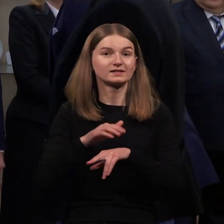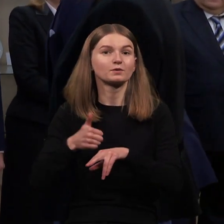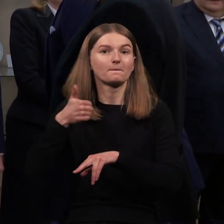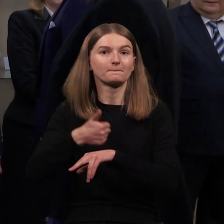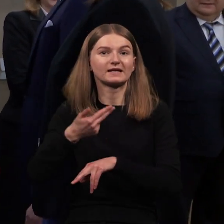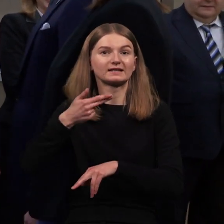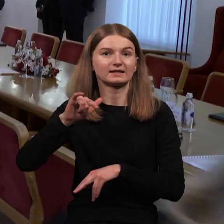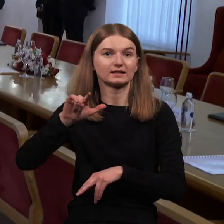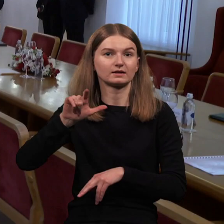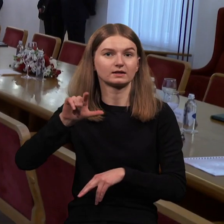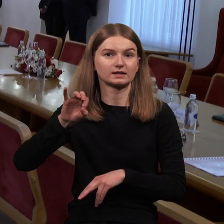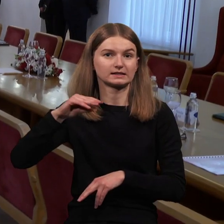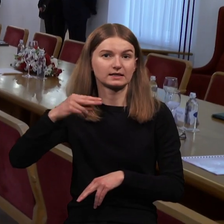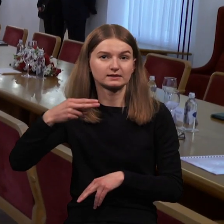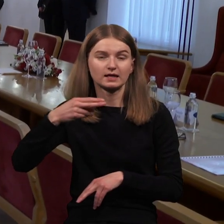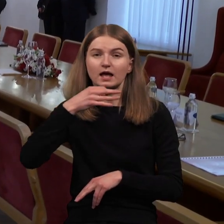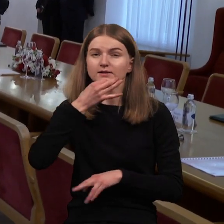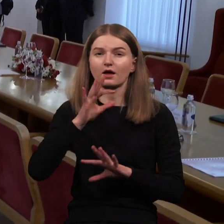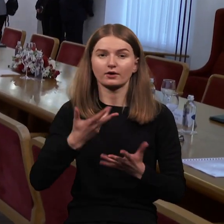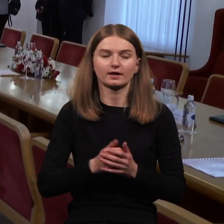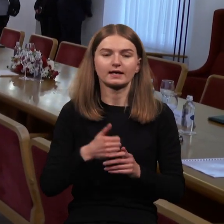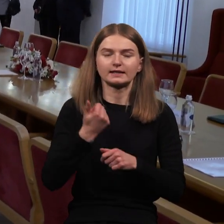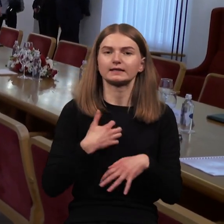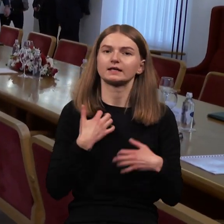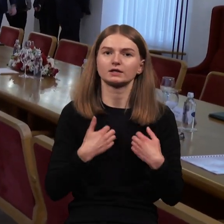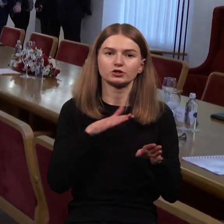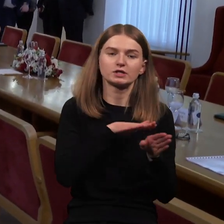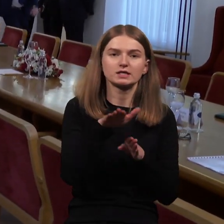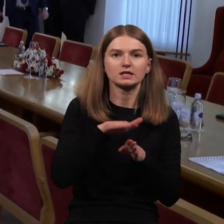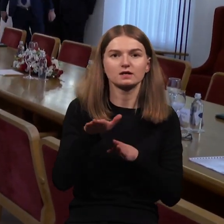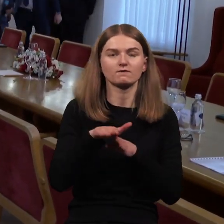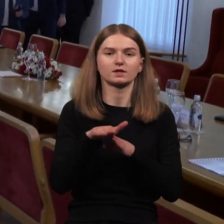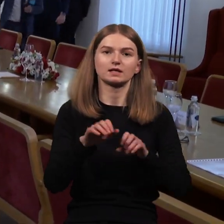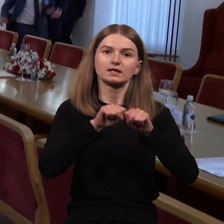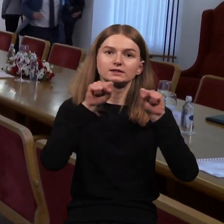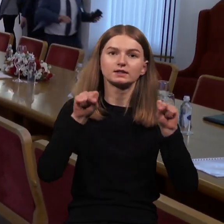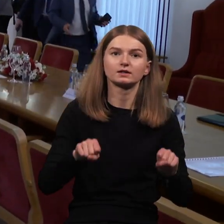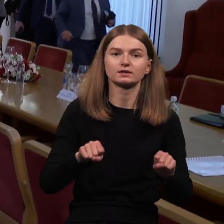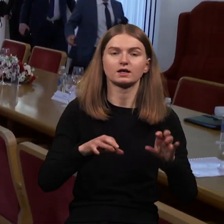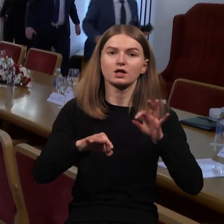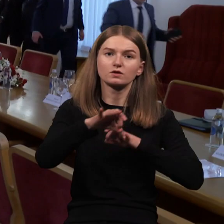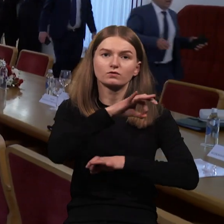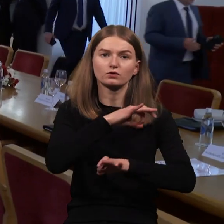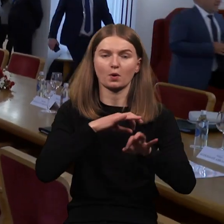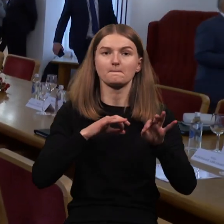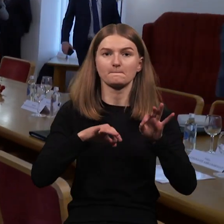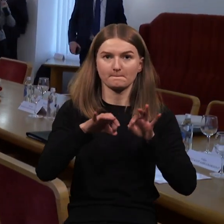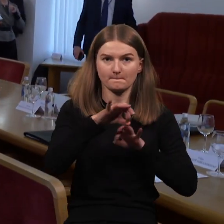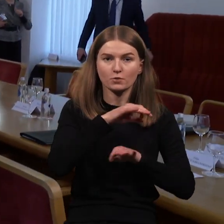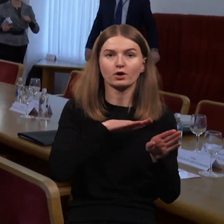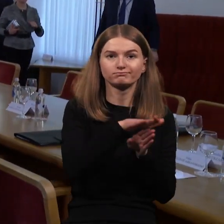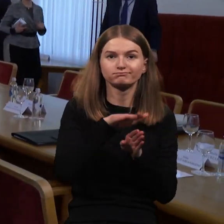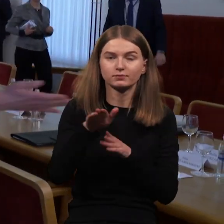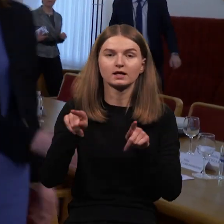Viktorijos Čmylytės Milsen reikėtų sparčiau įgyvendinti bendrų strateginės reikšmės infrastruktūros projektus, aktyviau